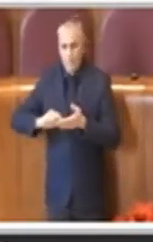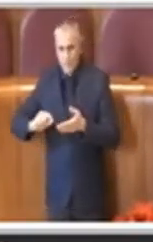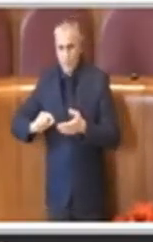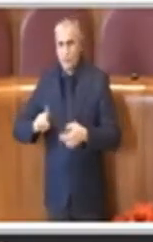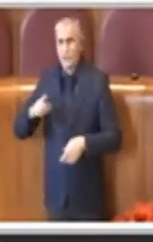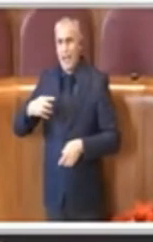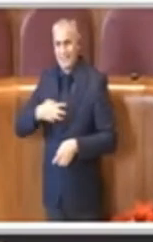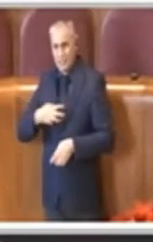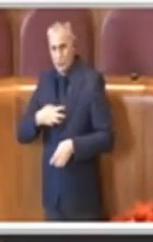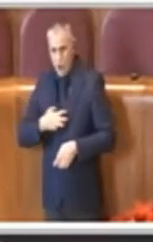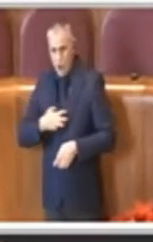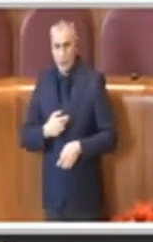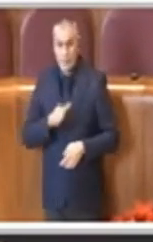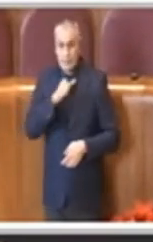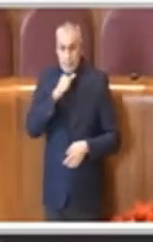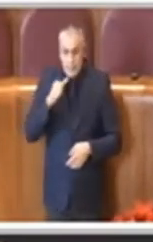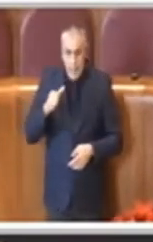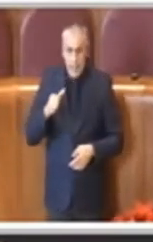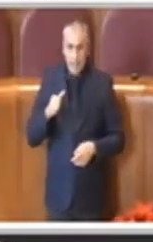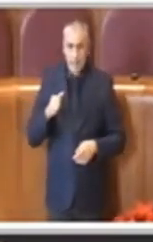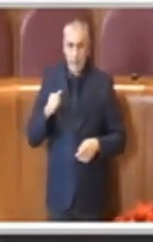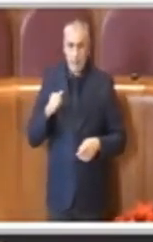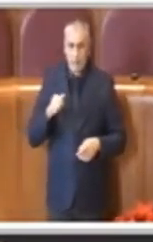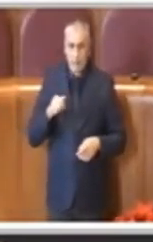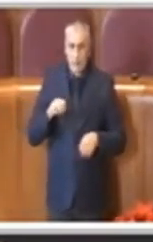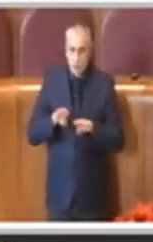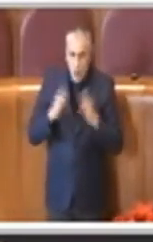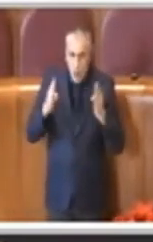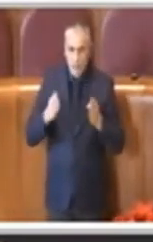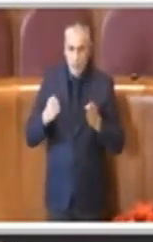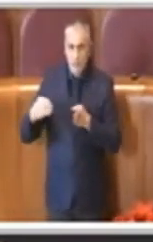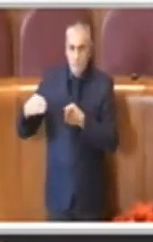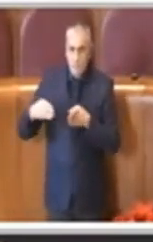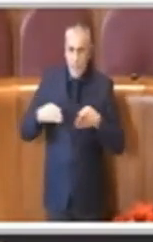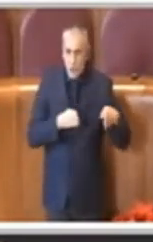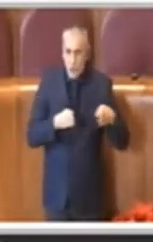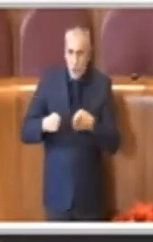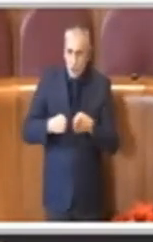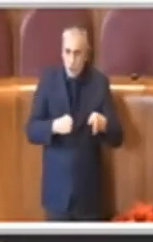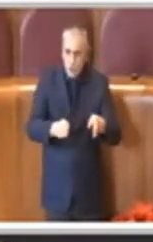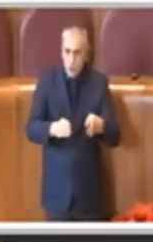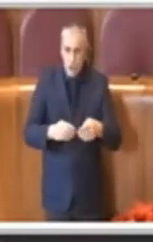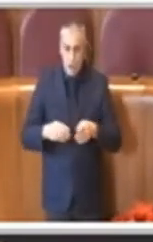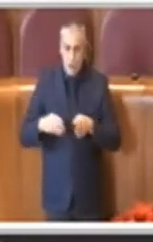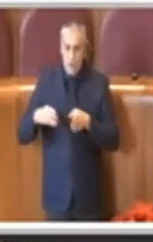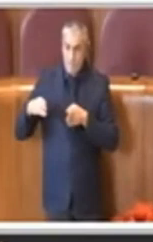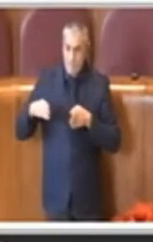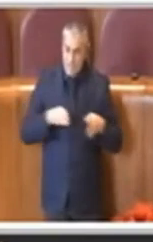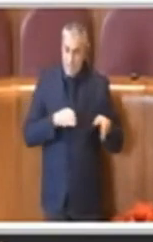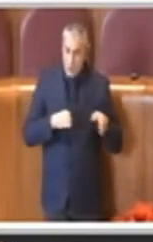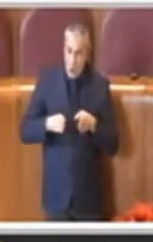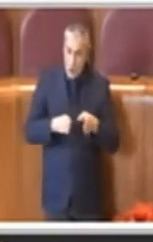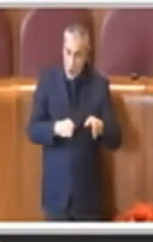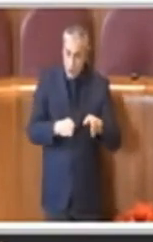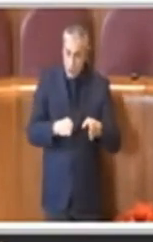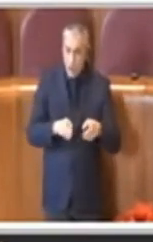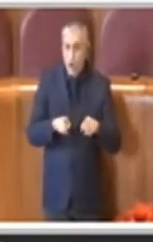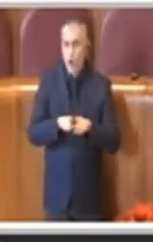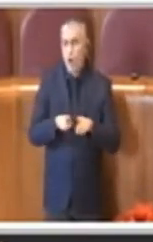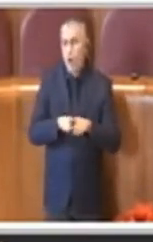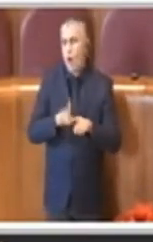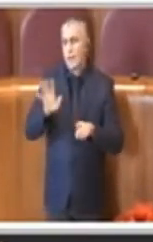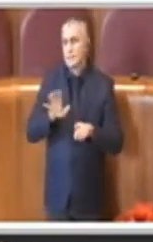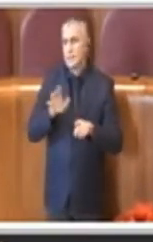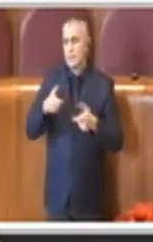percorso che faccia in modo appunto che non vengano messi a bando o